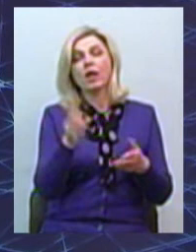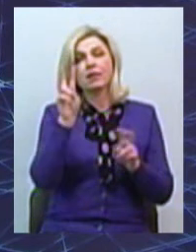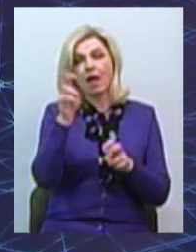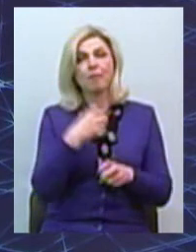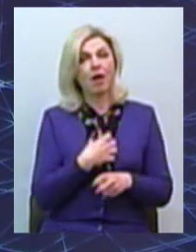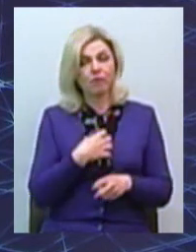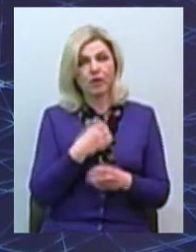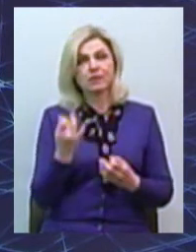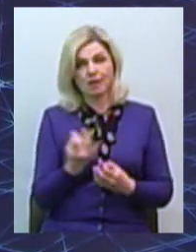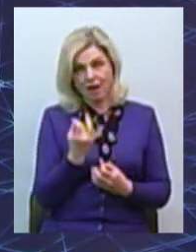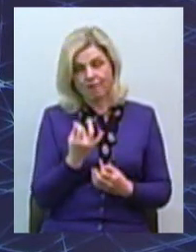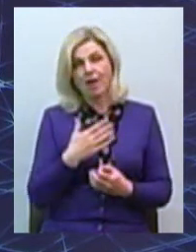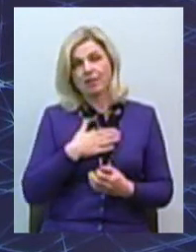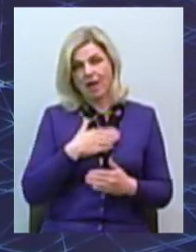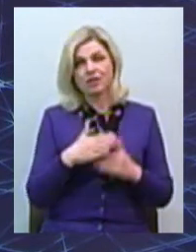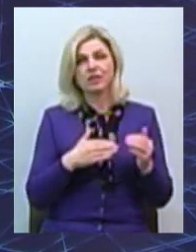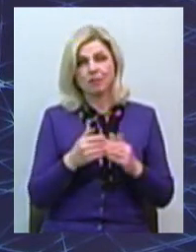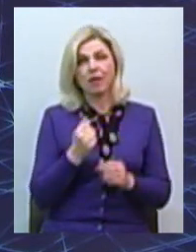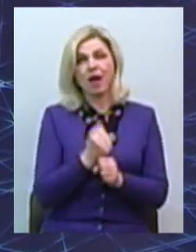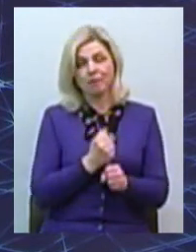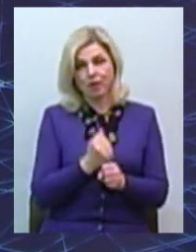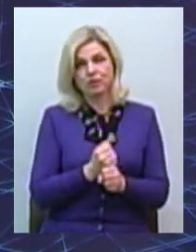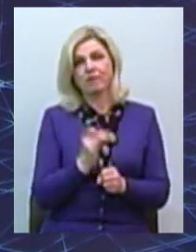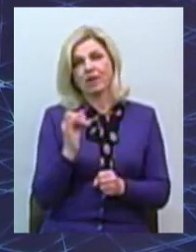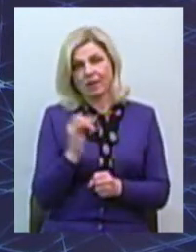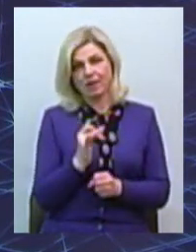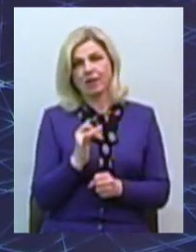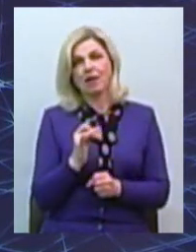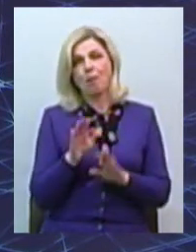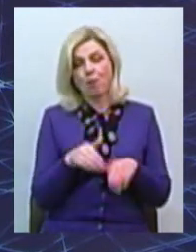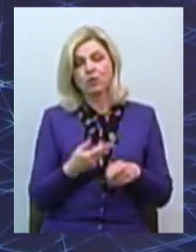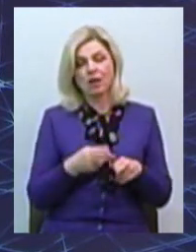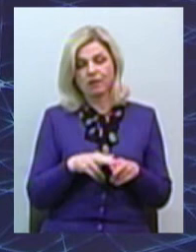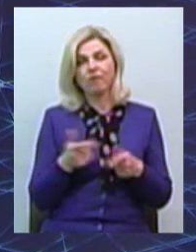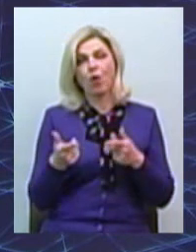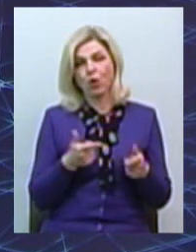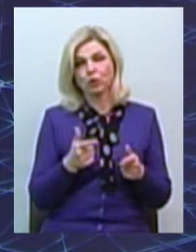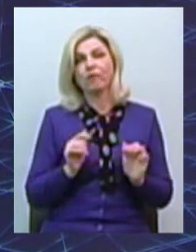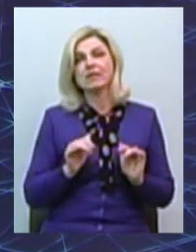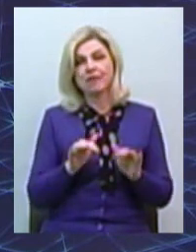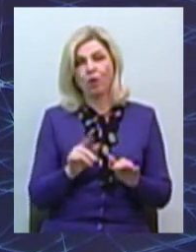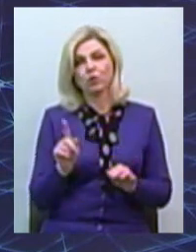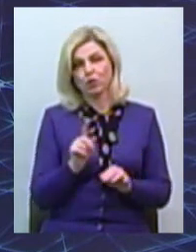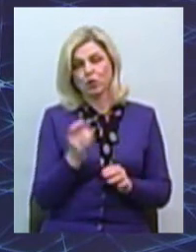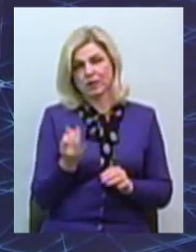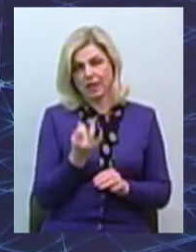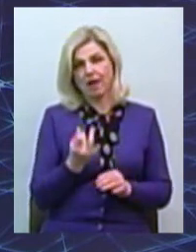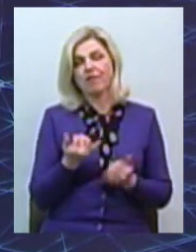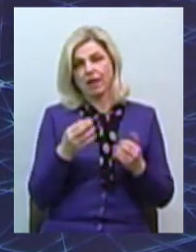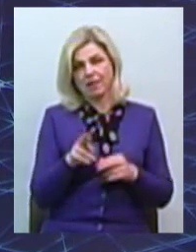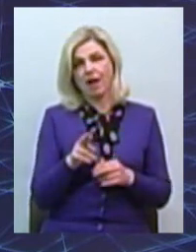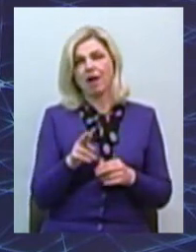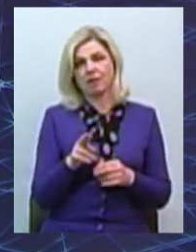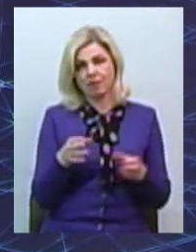актуальними, цікавими. Наші фахівці все це опрацьовують, і безпосередньо після цього ми вже готуємо ті заходи, які цікаві для конкретної